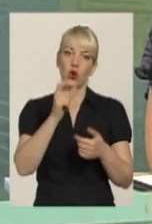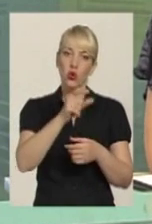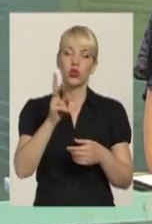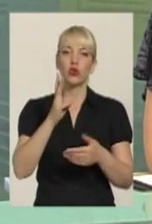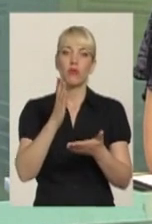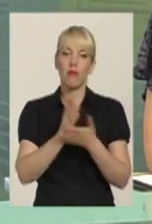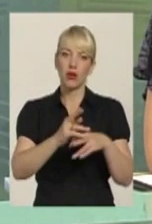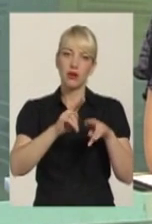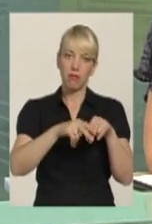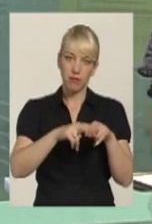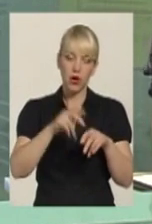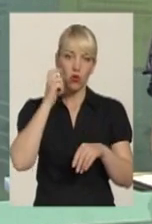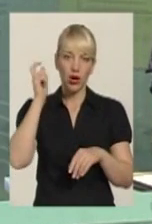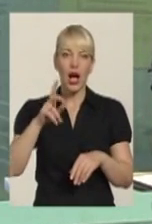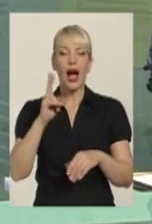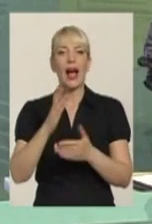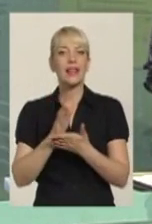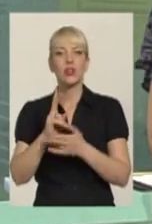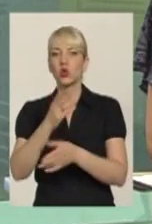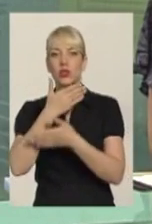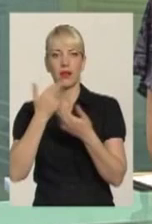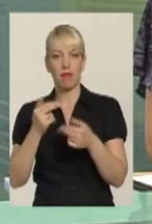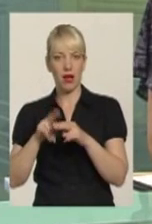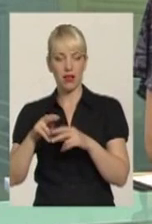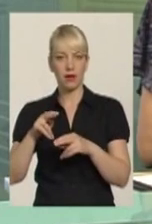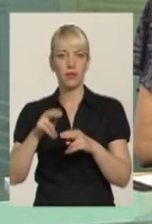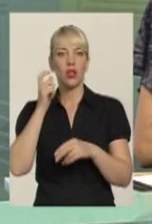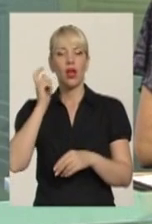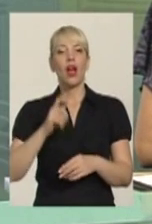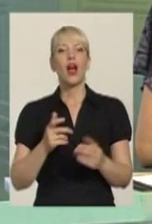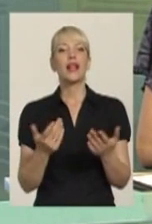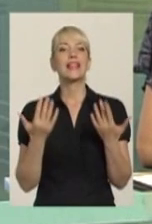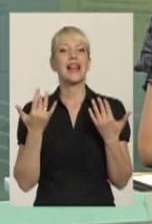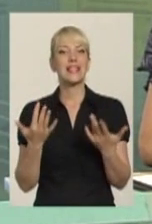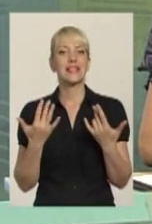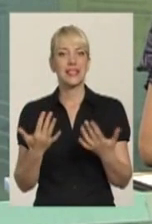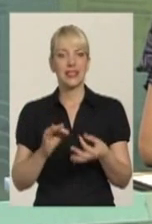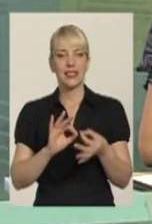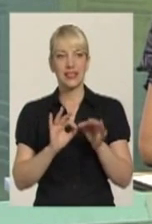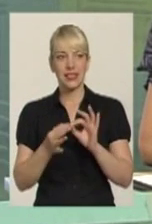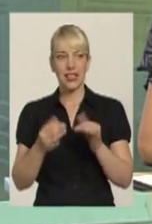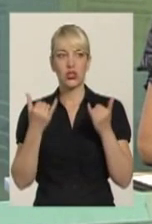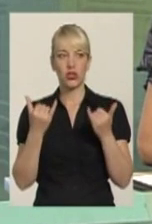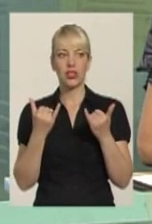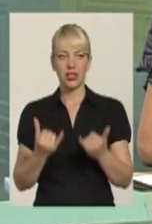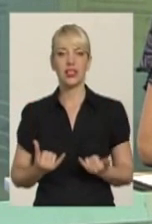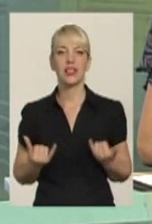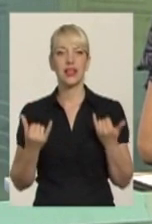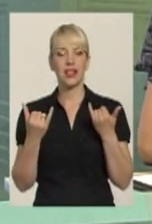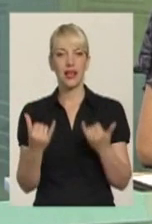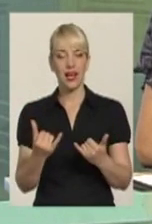інший відсоток його не має. Скажіть, будь ласка, наскільки складно нині для